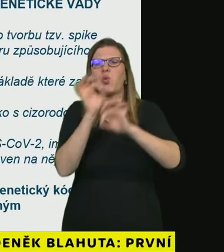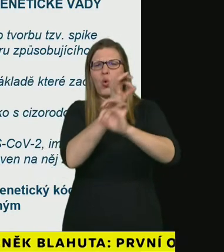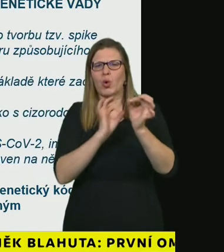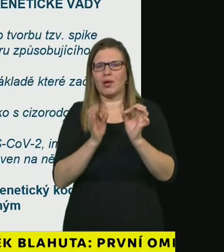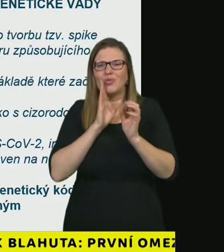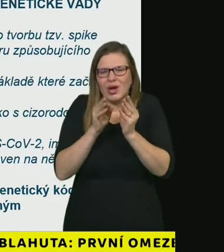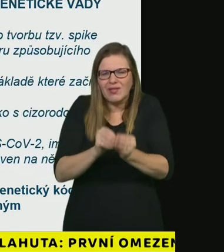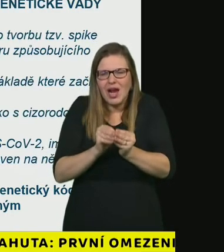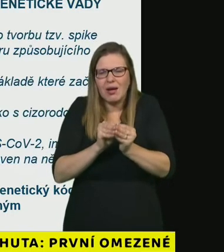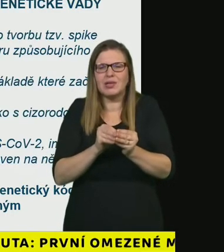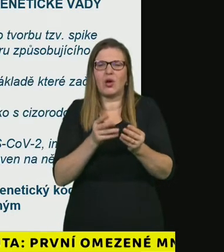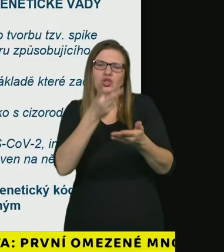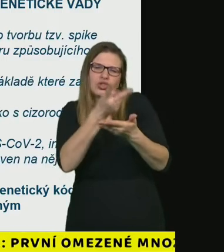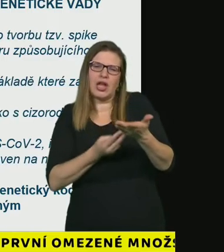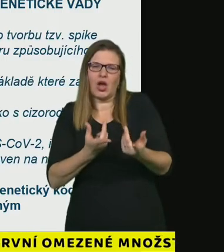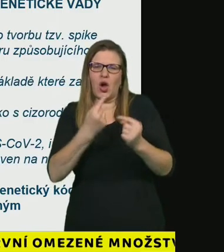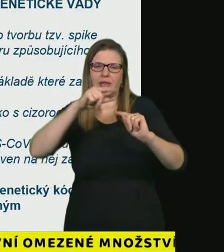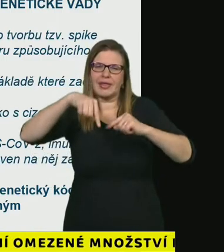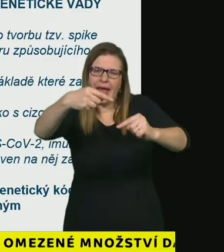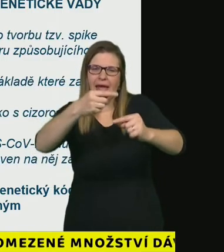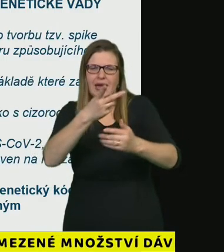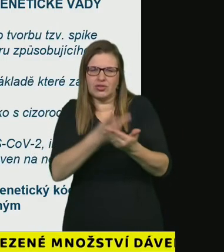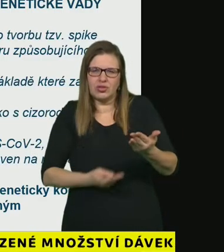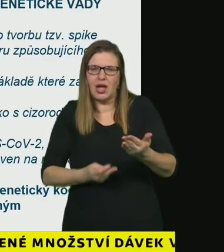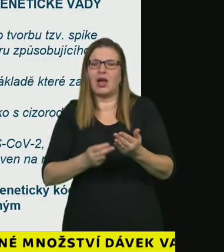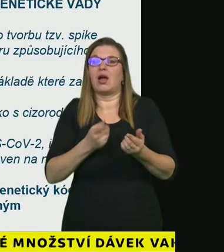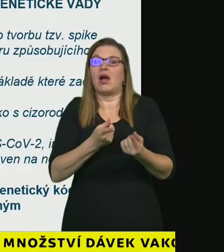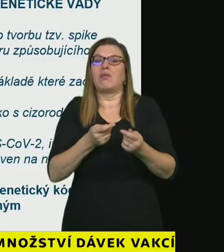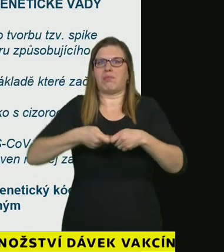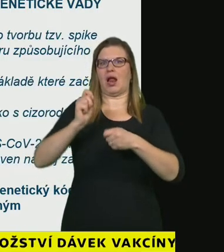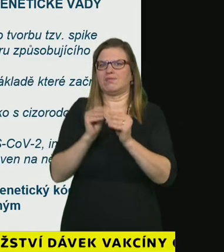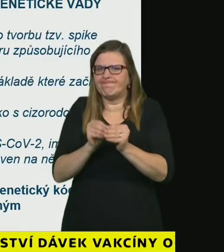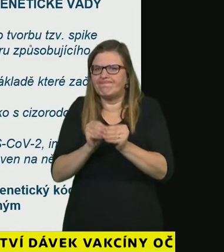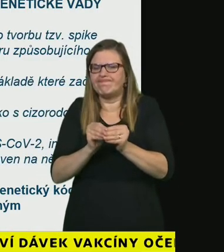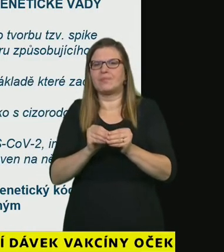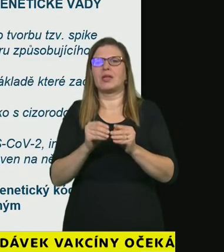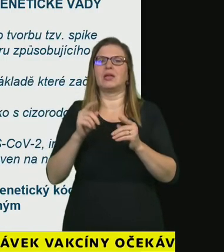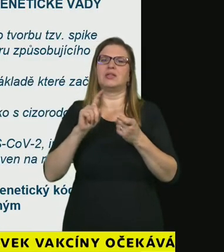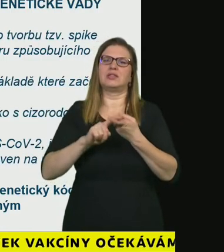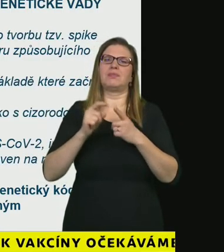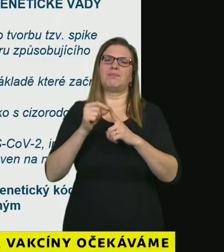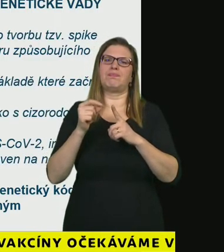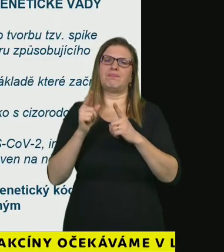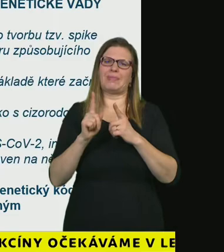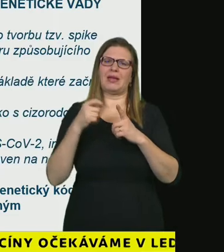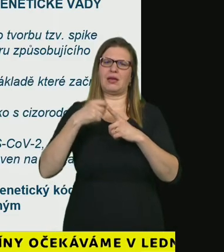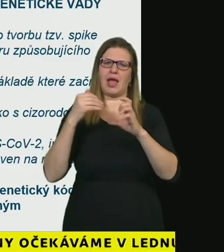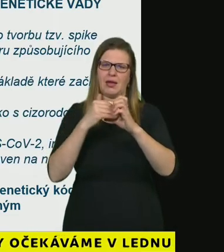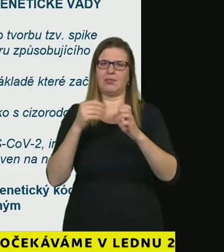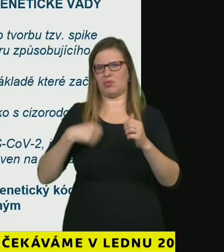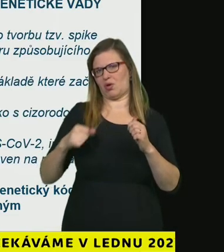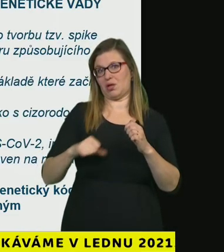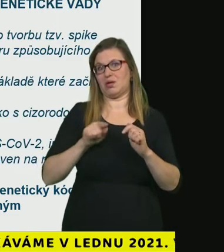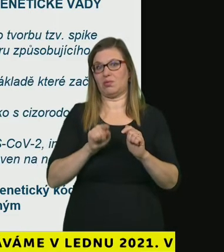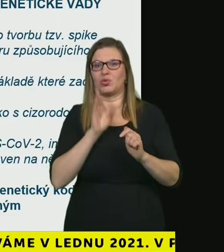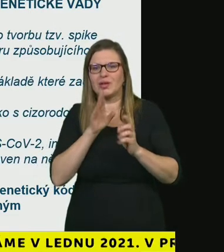na jejím základě začnou vytvářet ten spike protein který následně imunitní systém